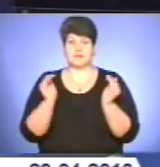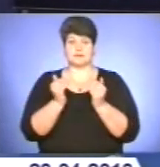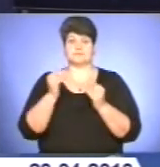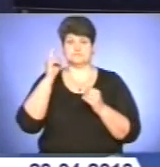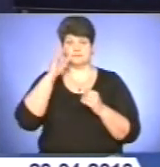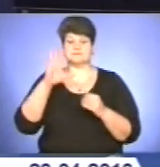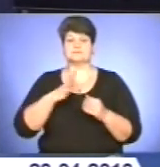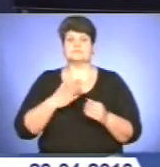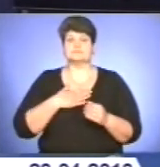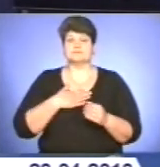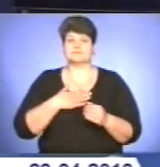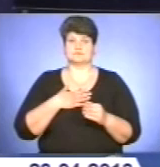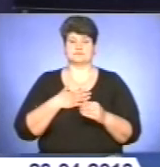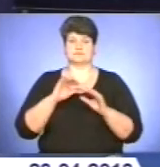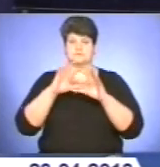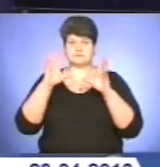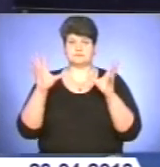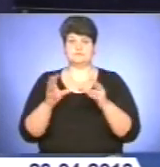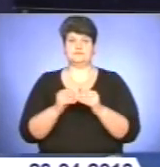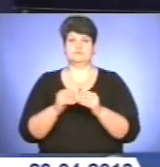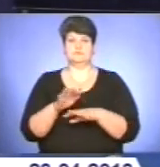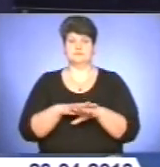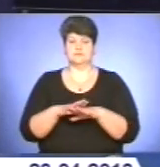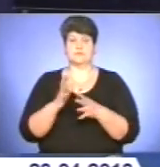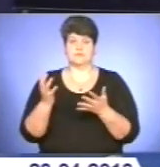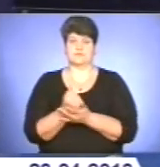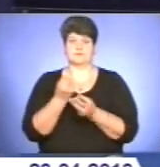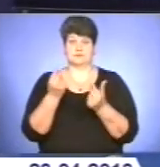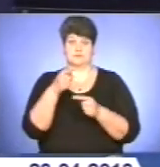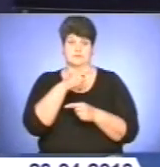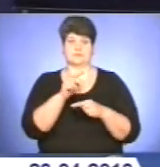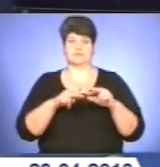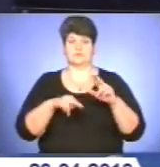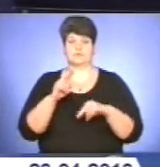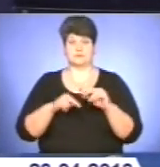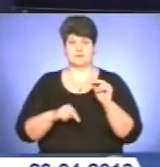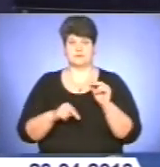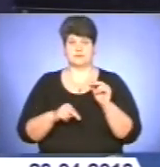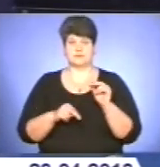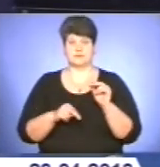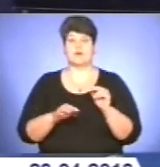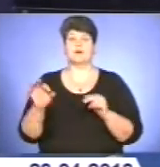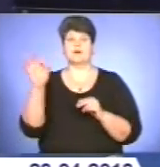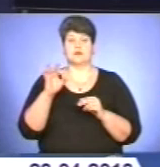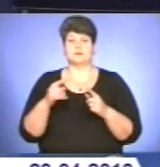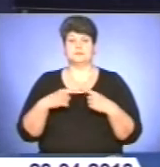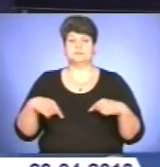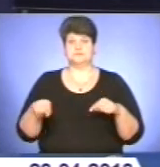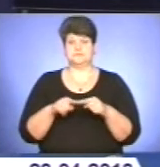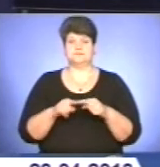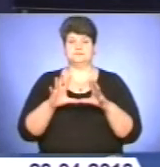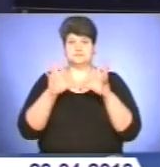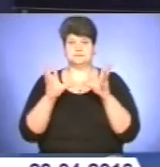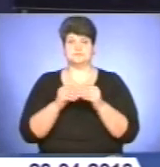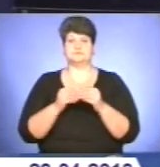наш оптовий ринок, якщо знайдуть кошти на його будівництво. Про організацію комплексу весняно-польових